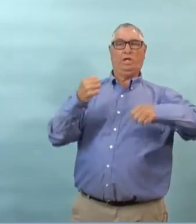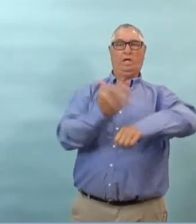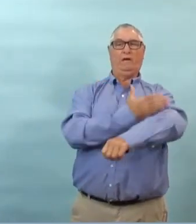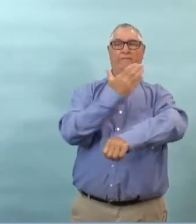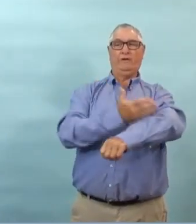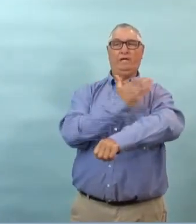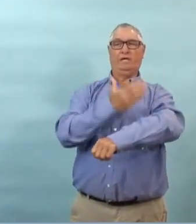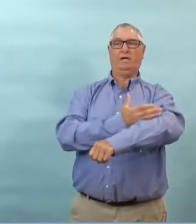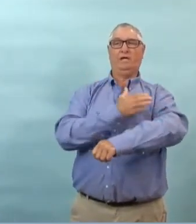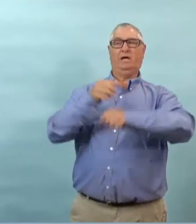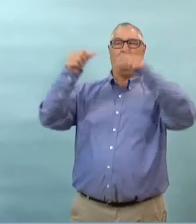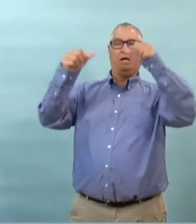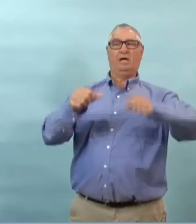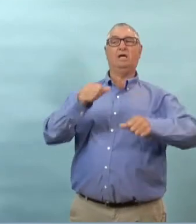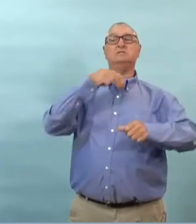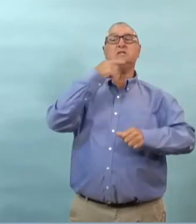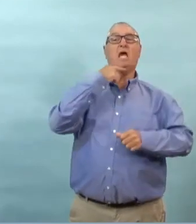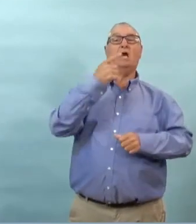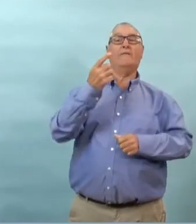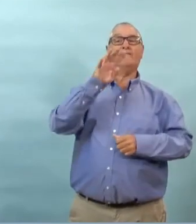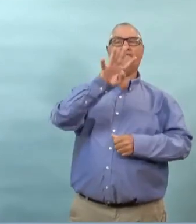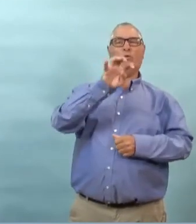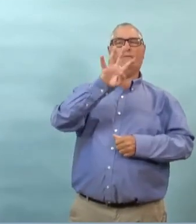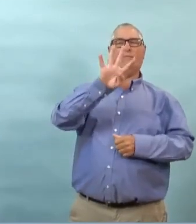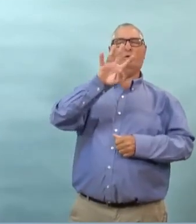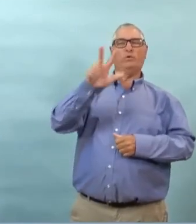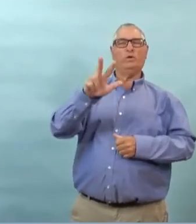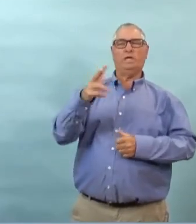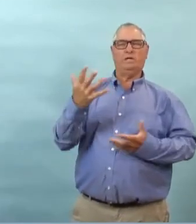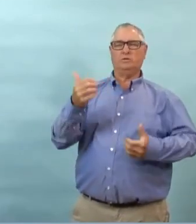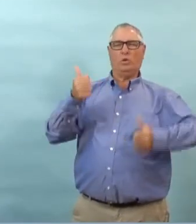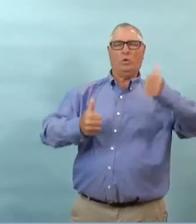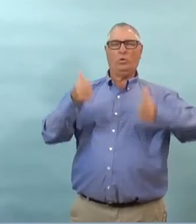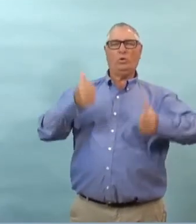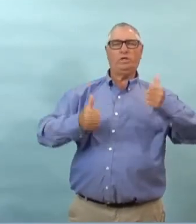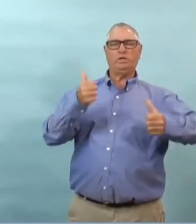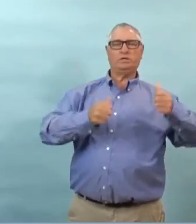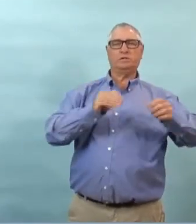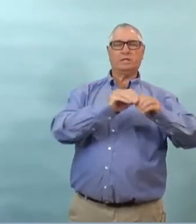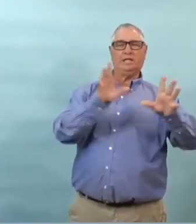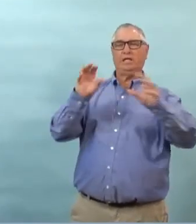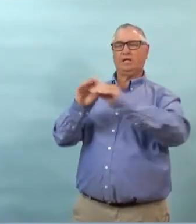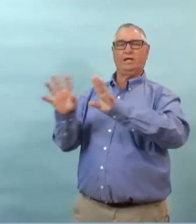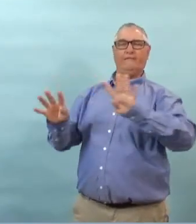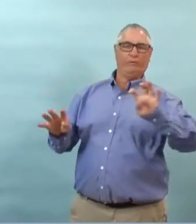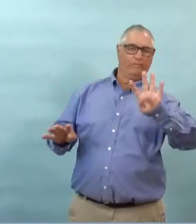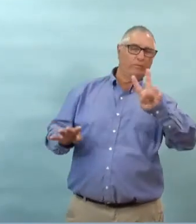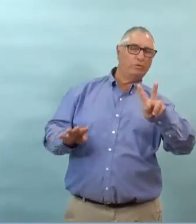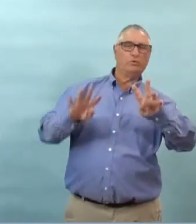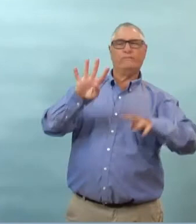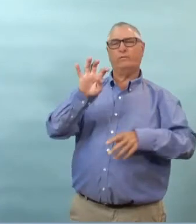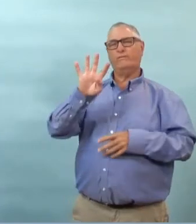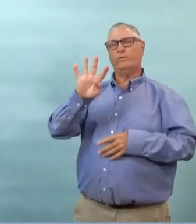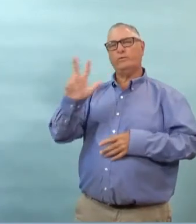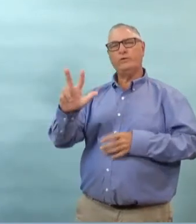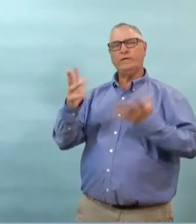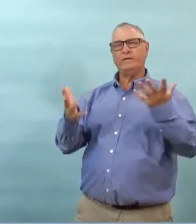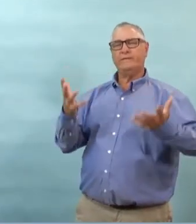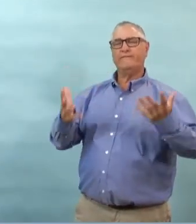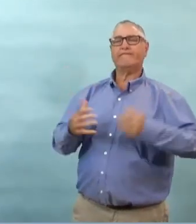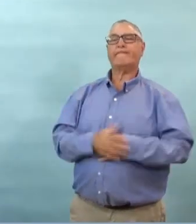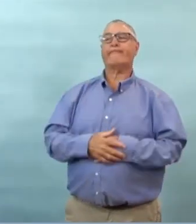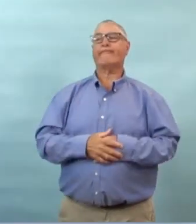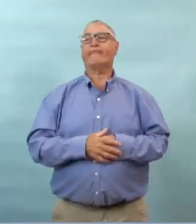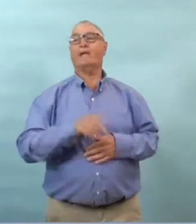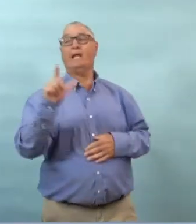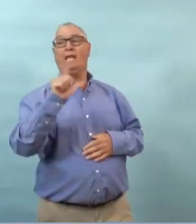presse vous dites que nous avons 442 cas au total alors que dans le tableau de bord ça dit 443 alors c'est quoi la différence